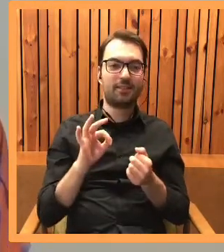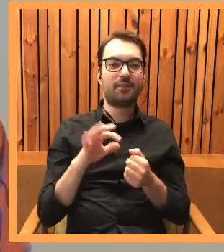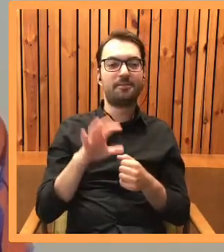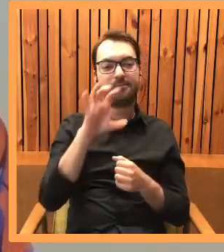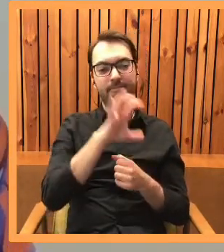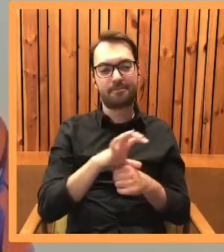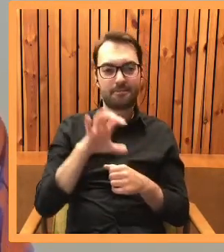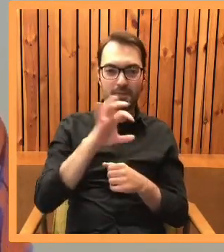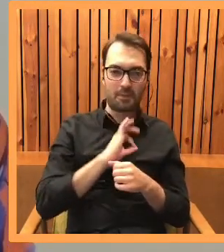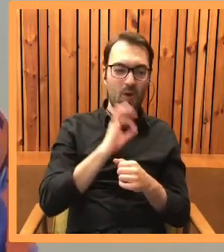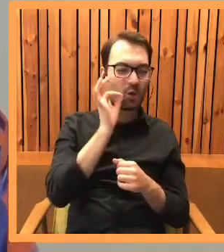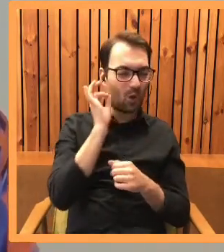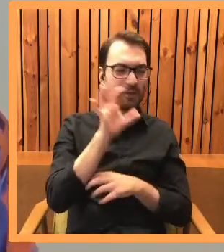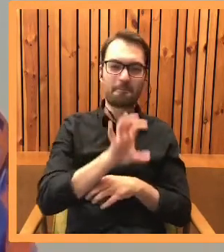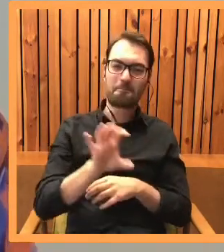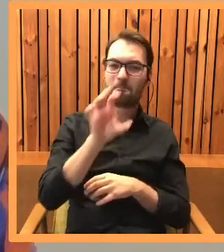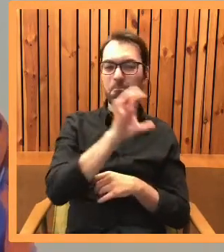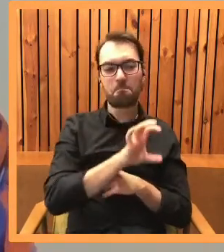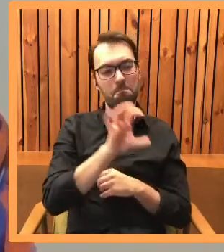się moim domowym pupilom.